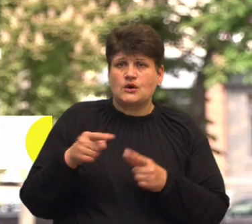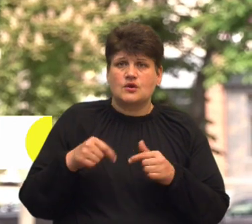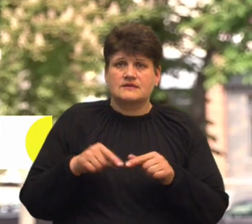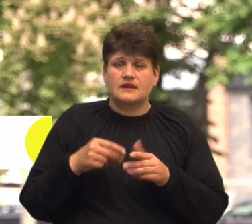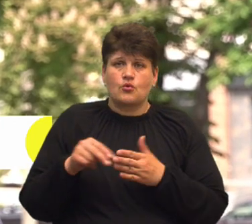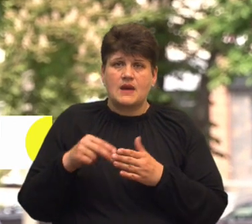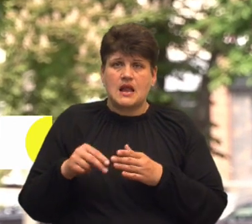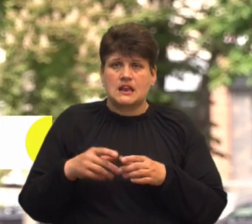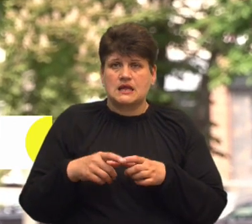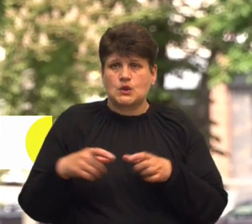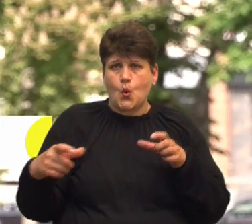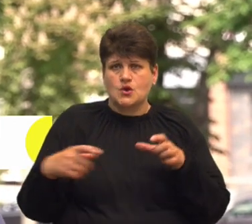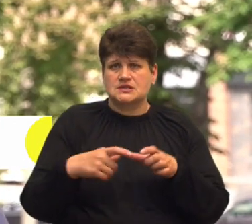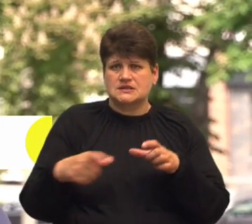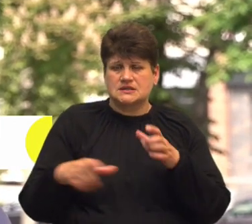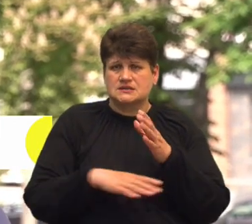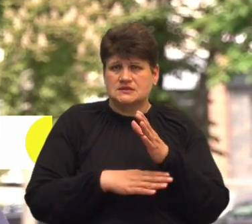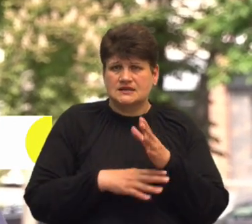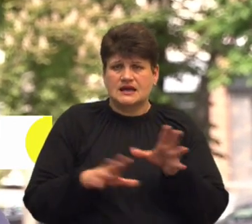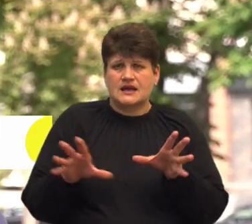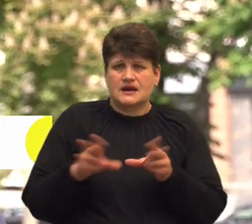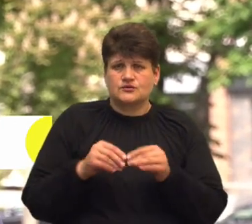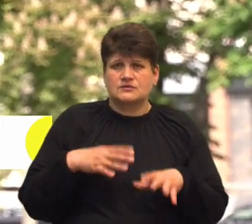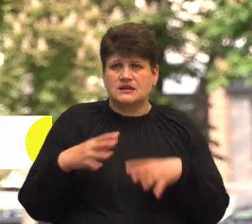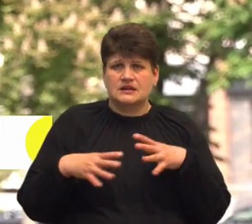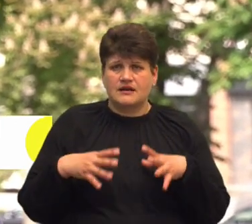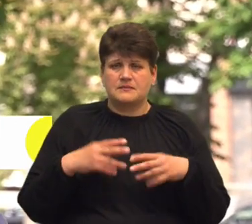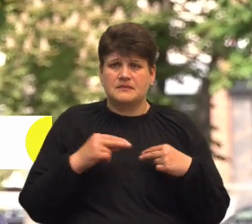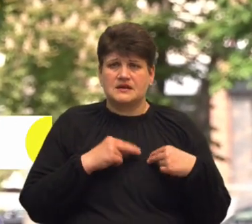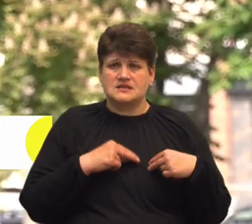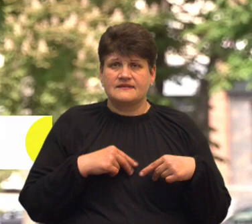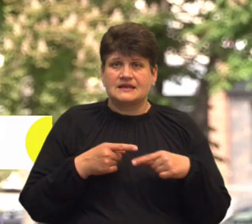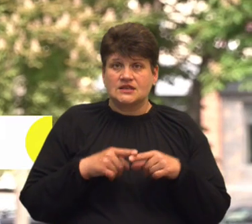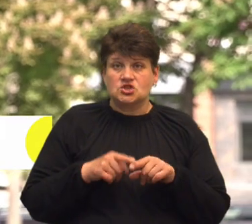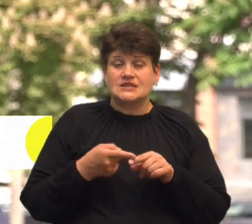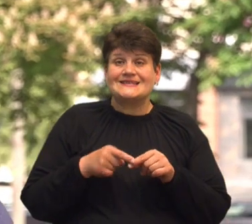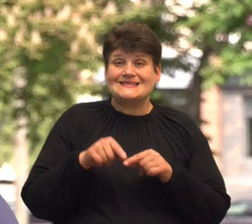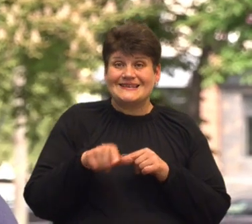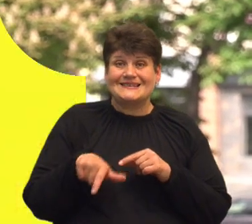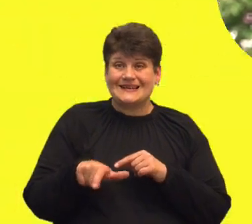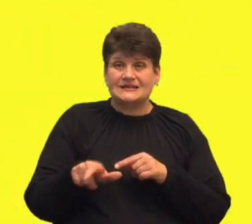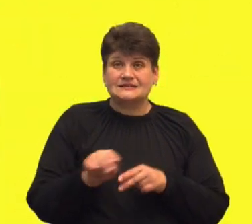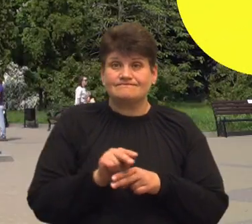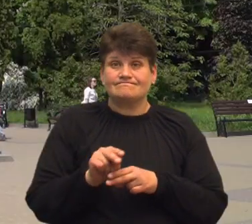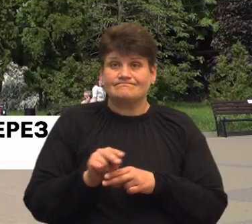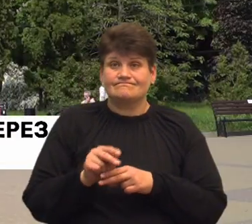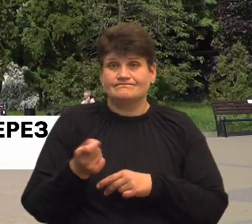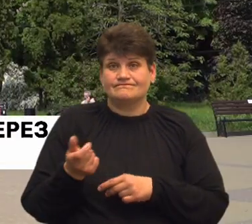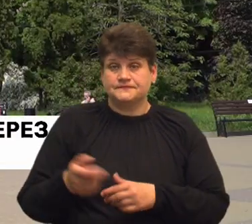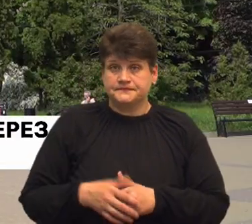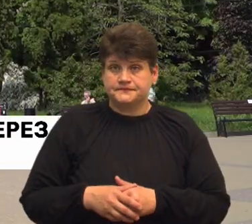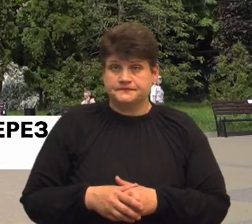дошки і спільними зусиллями разом з тренерами, з технічними працівниками цієї траси, вони намагалися її відлатати. На